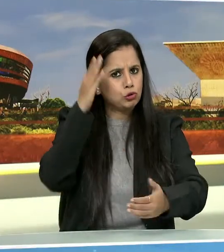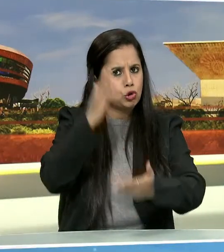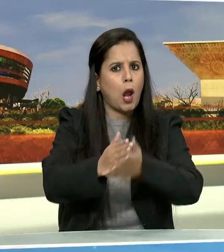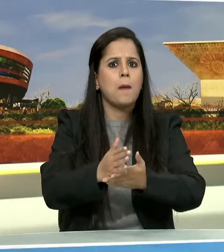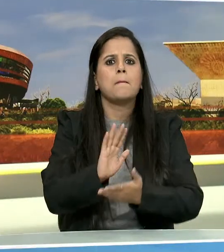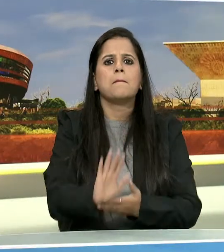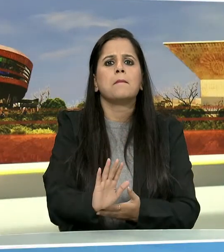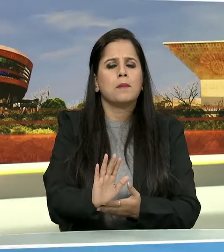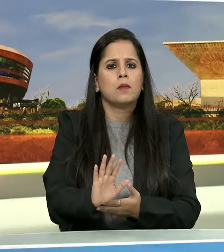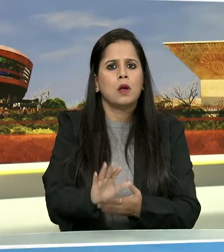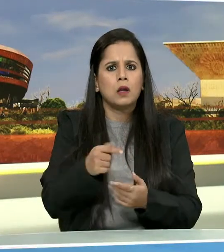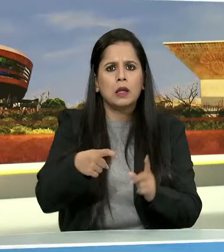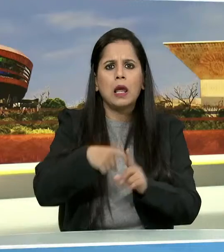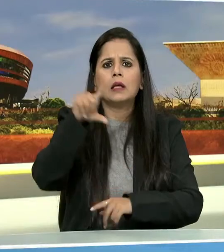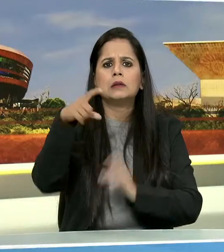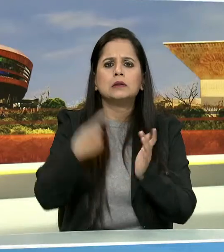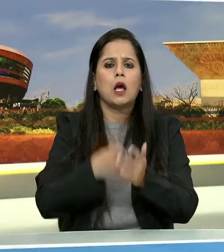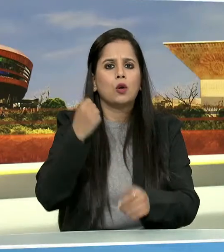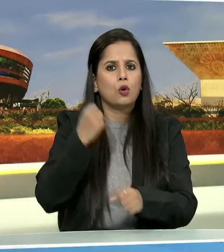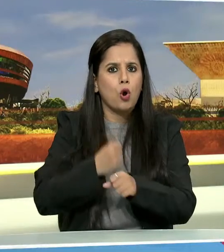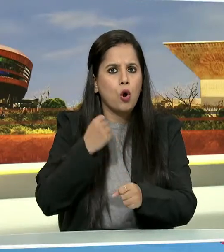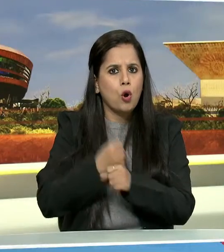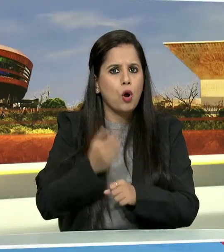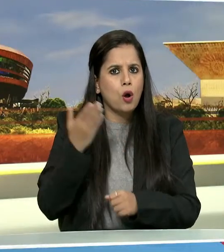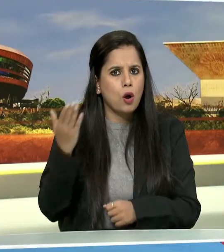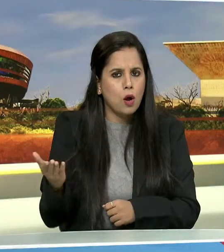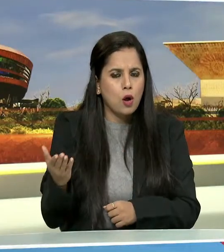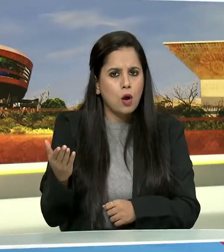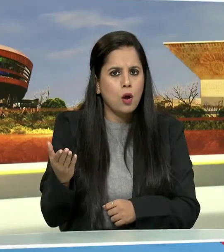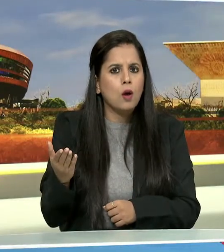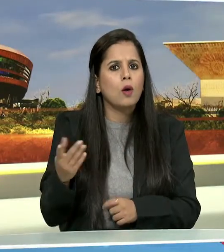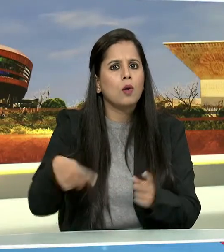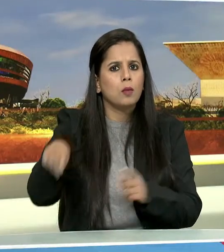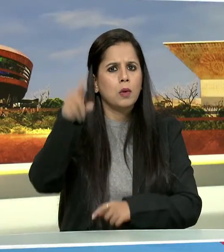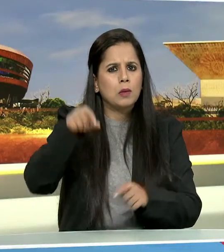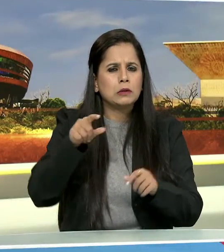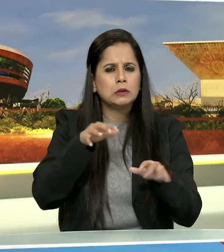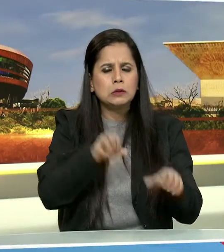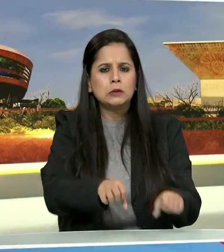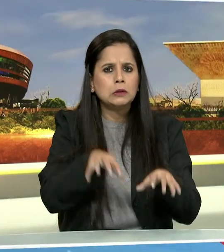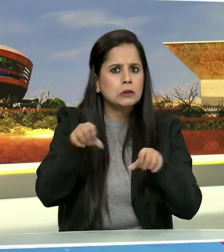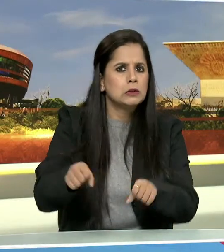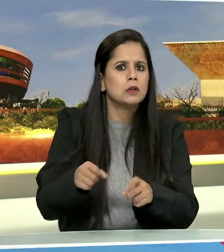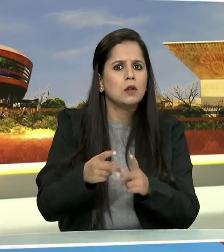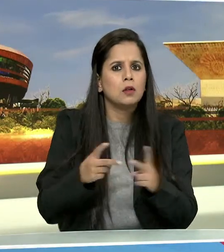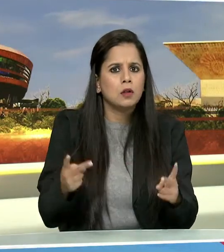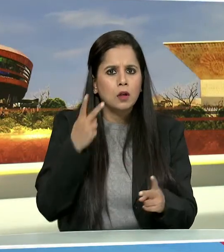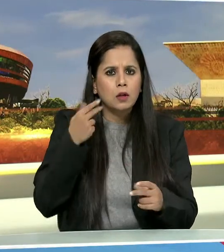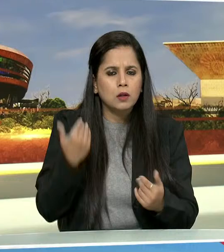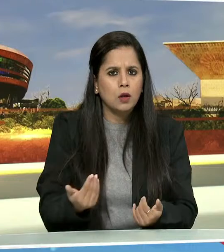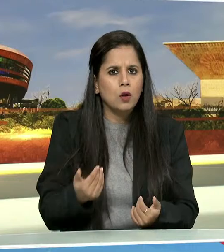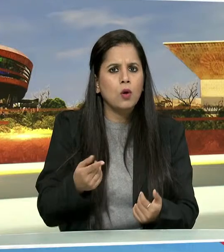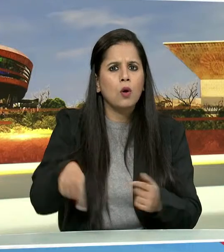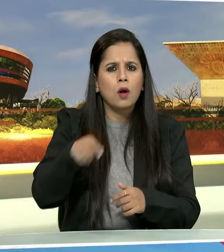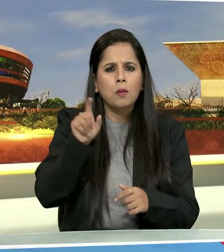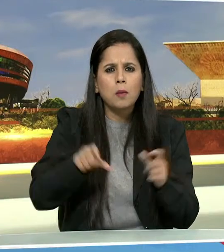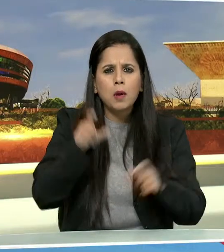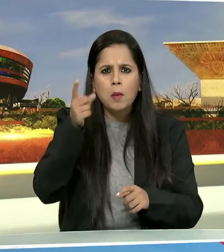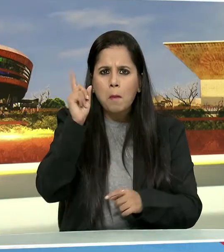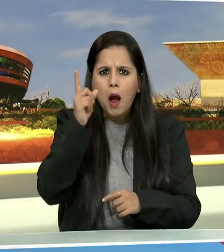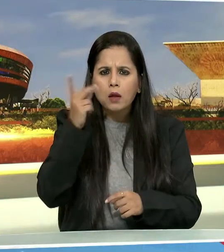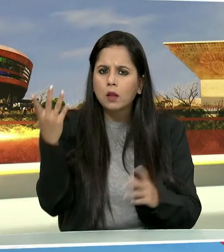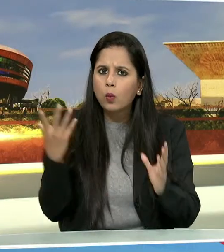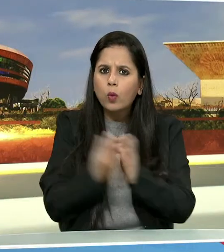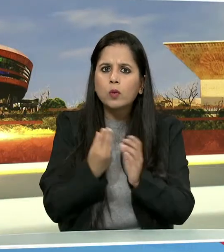के सियार सरकार यहाँ धरनी के माज्यम से भू माफिया के साथ खड़ी है